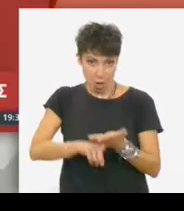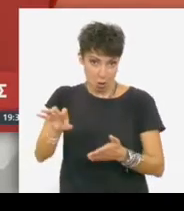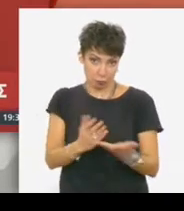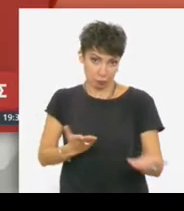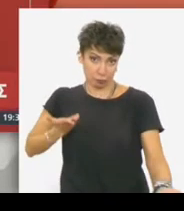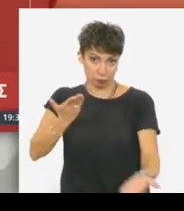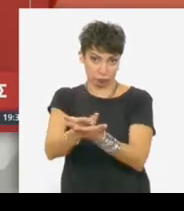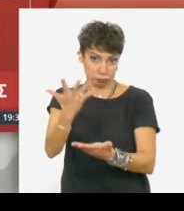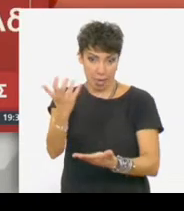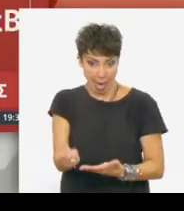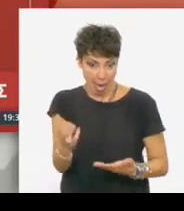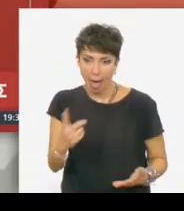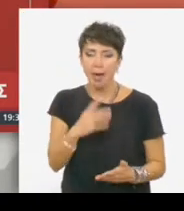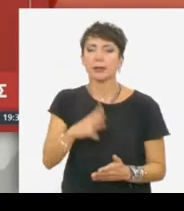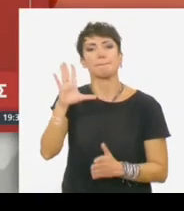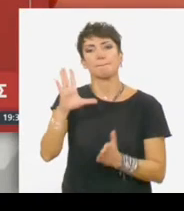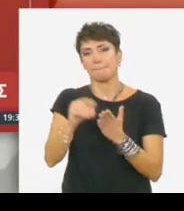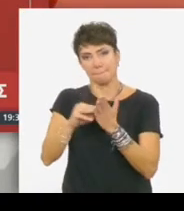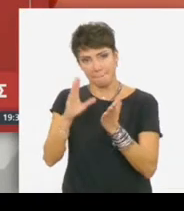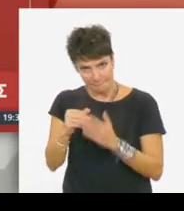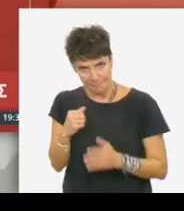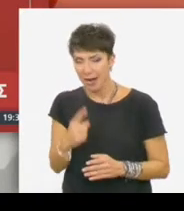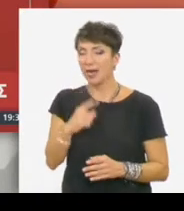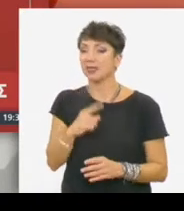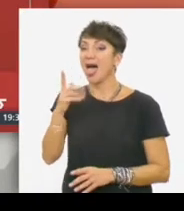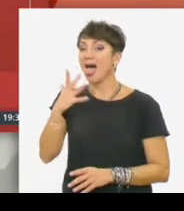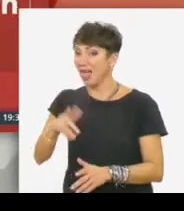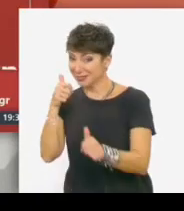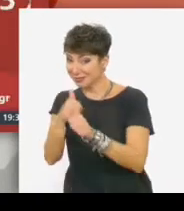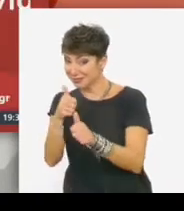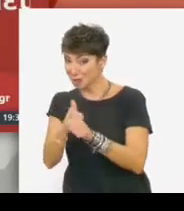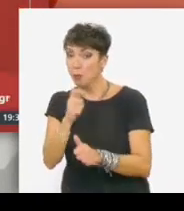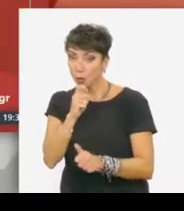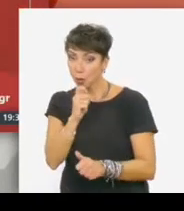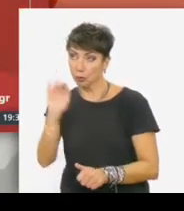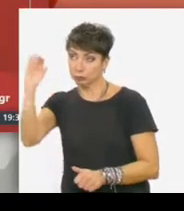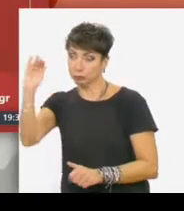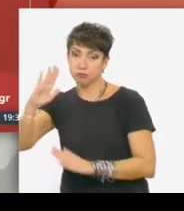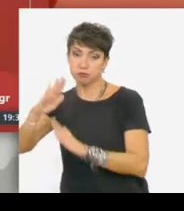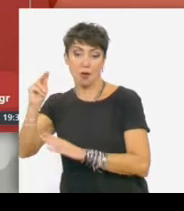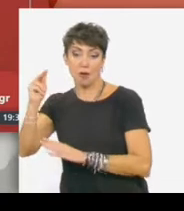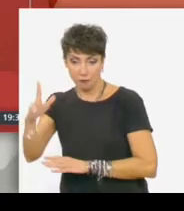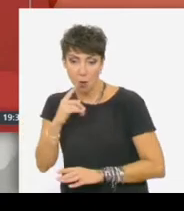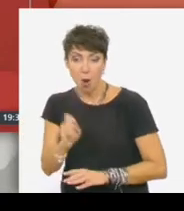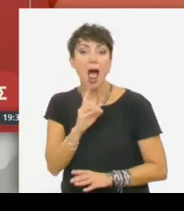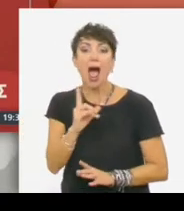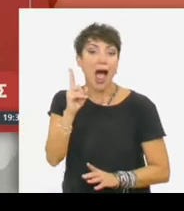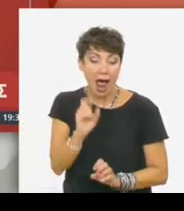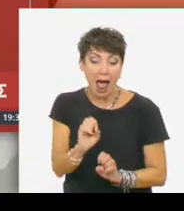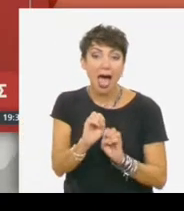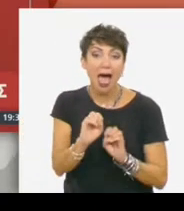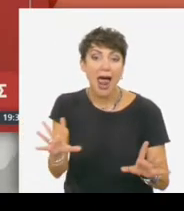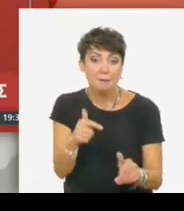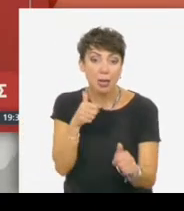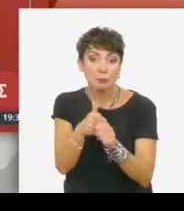Μεταξύ άλλων, για πολιτικούς απαιτείται άδεια του Προέδρου της Βουλής. Ενημέρωση μόνο για το γεγονός ότι έχει γίνει παρακολούθηση και για τη